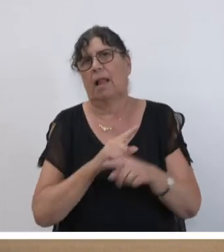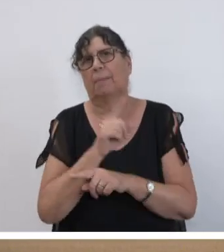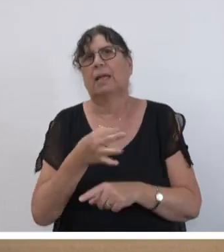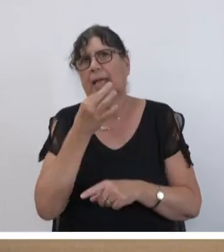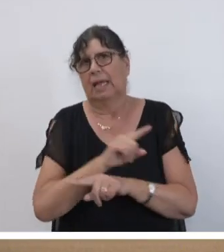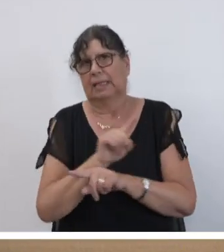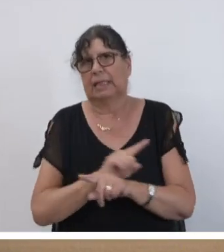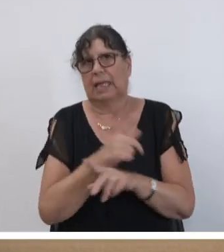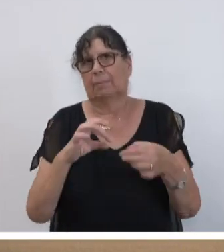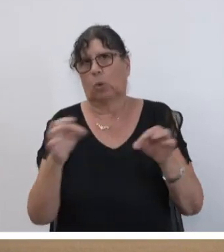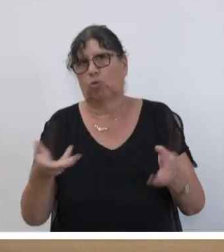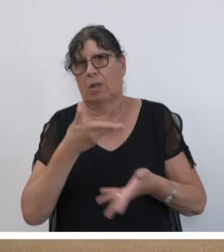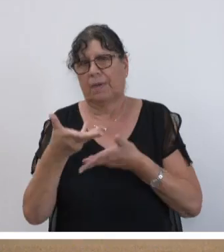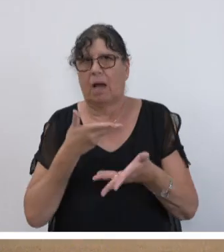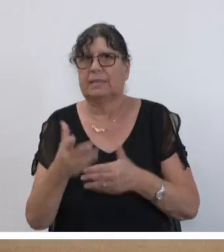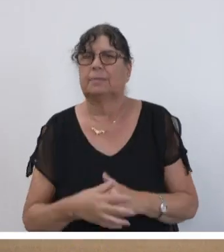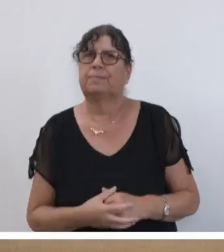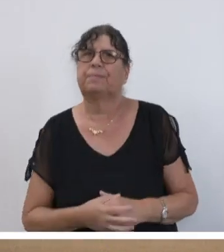Redezeitmodul beraten wird.